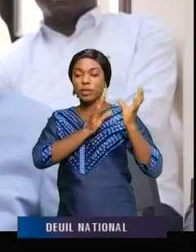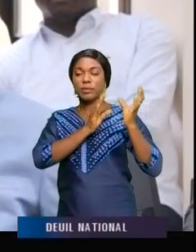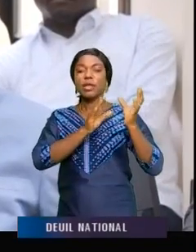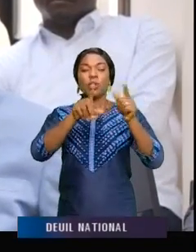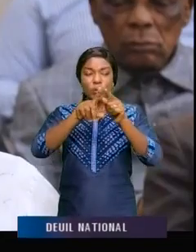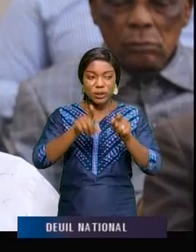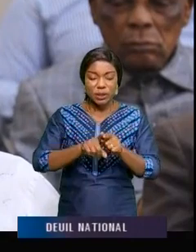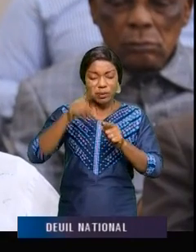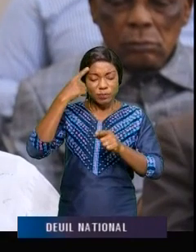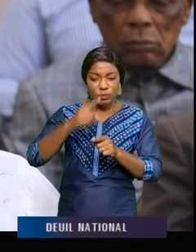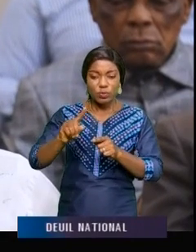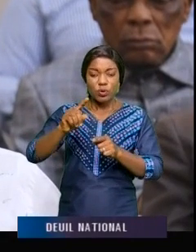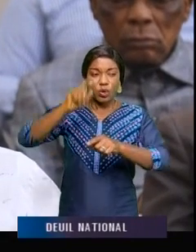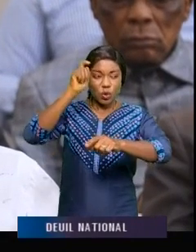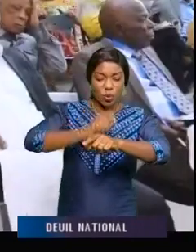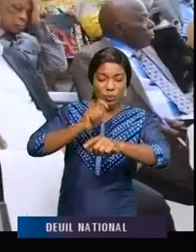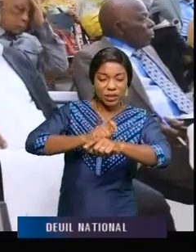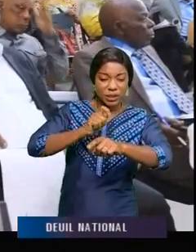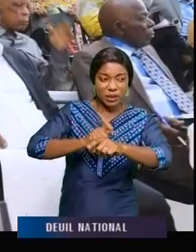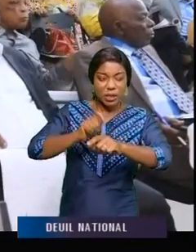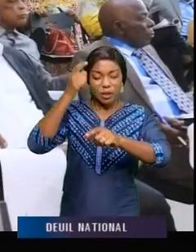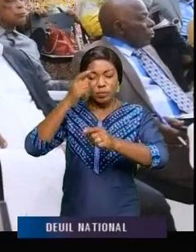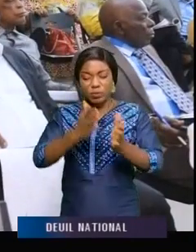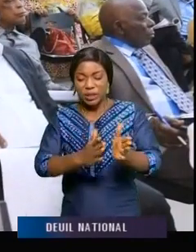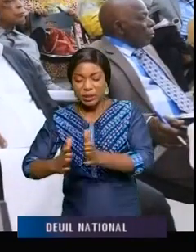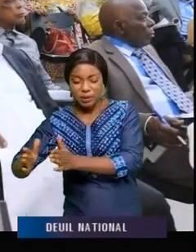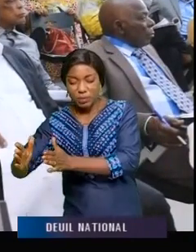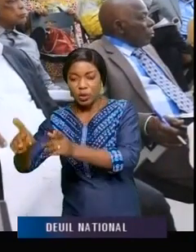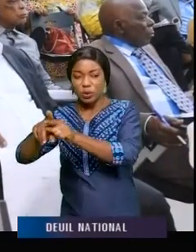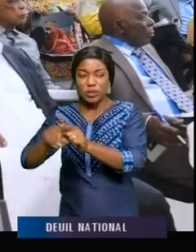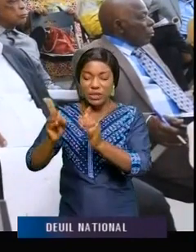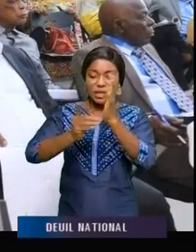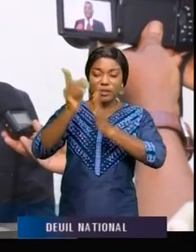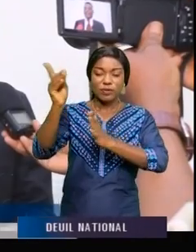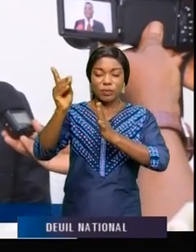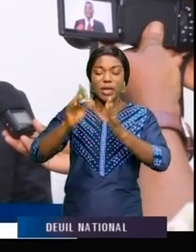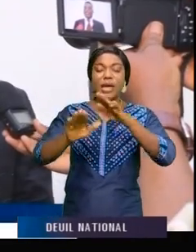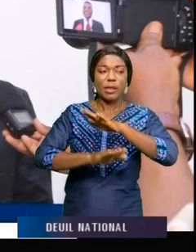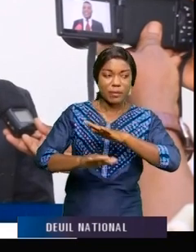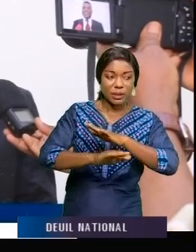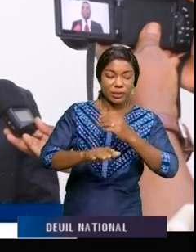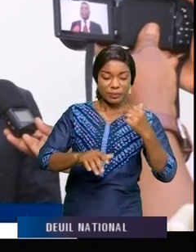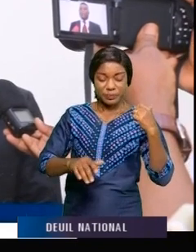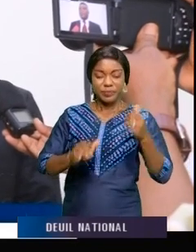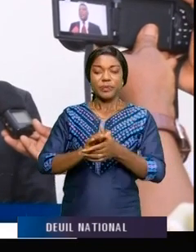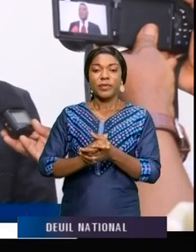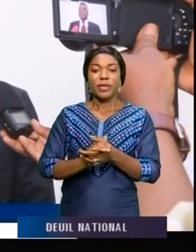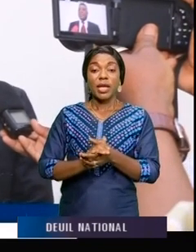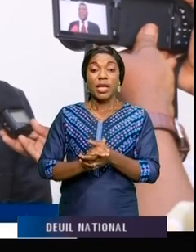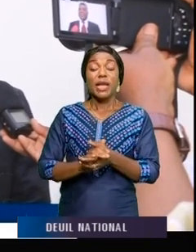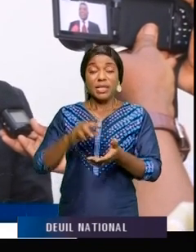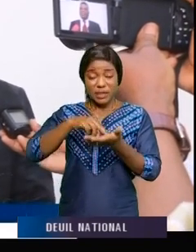qu'il s'agisse de l'OPJ, de l'assainissement ou du développement à la base. C'est l'essence de leadership, justement,